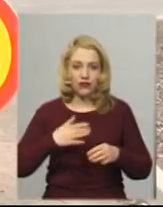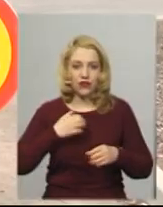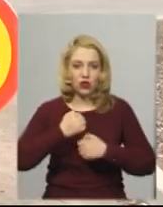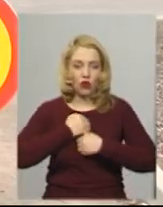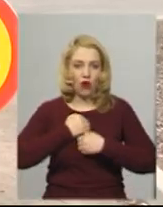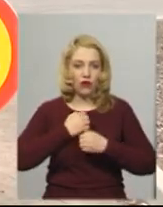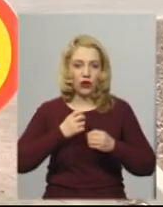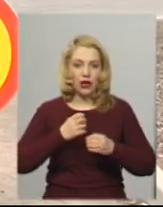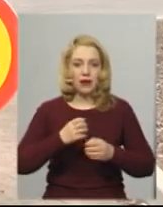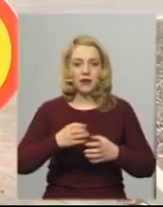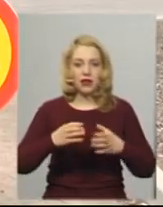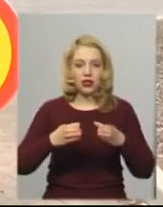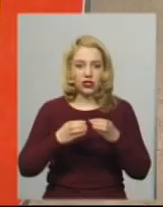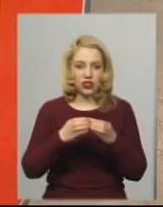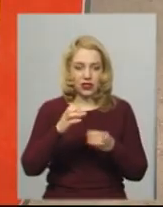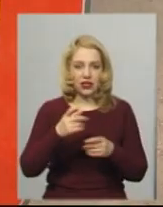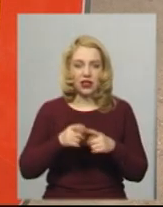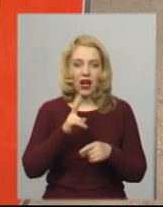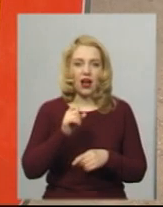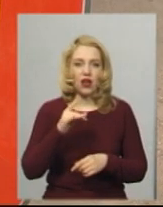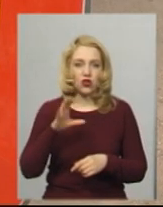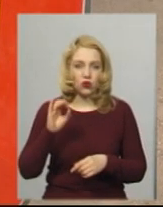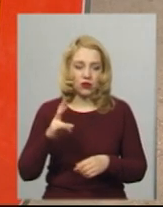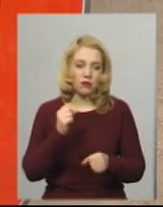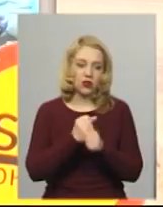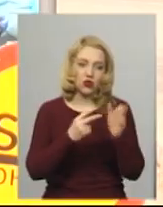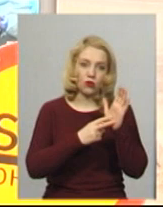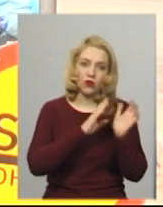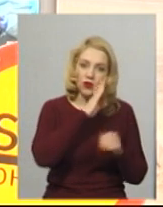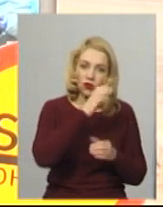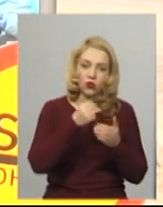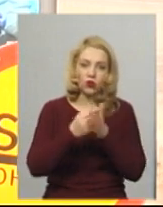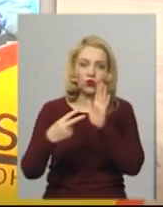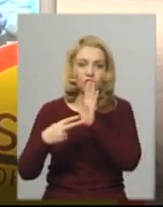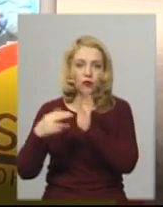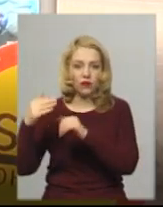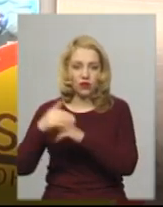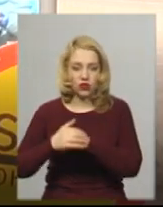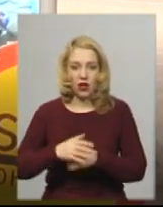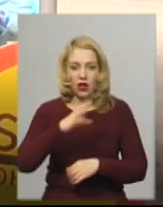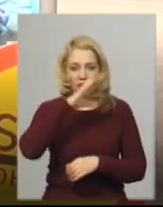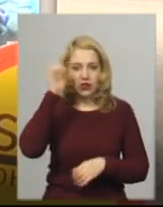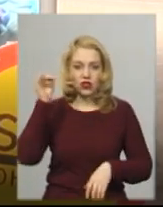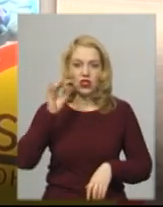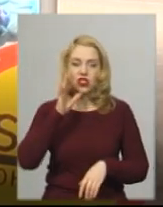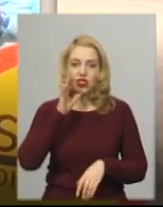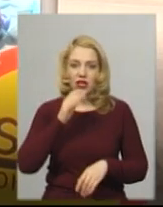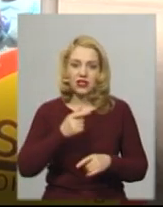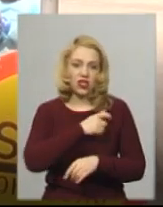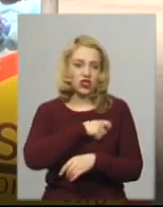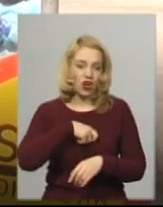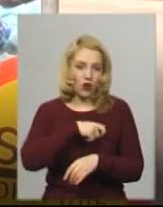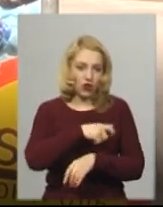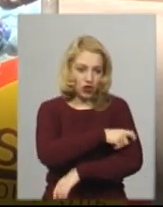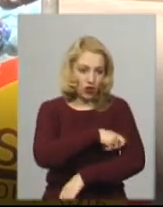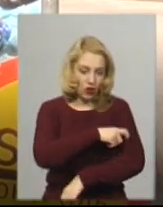3053 Сергій Карсон. Додає, працюють сьомої ранку до 19-ї вечора. В нічний час чергувань на даному етапі немає.